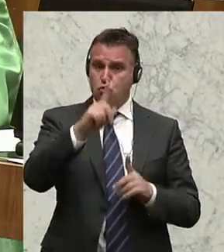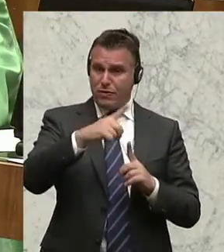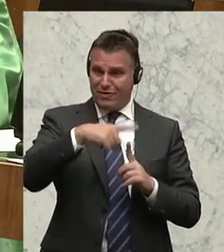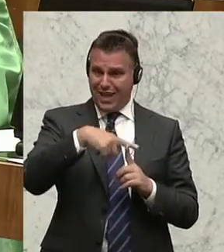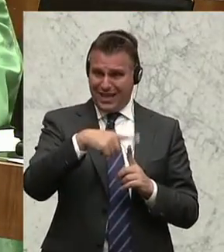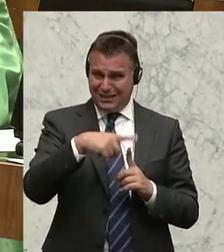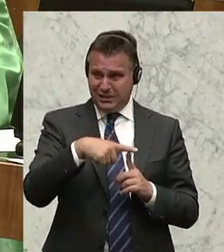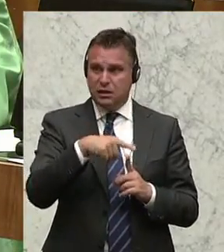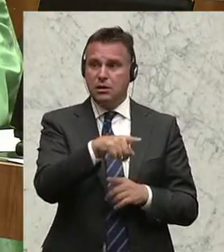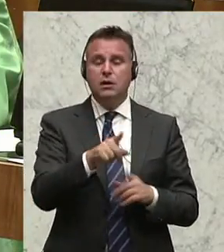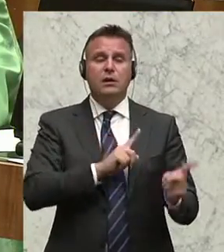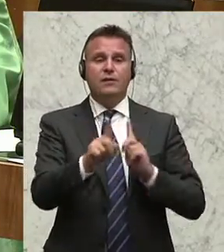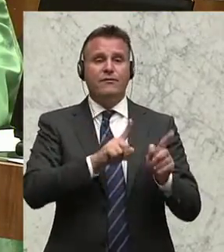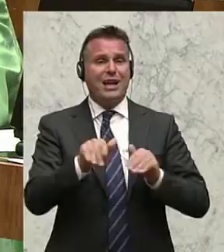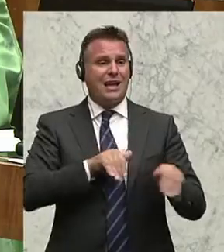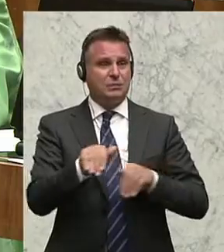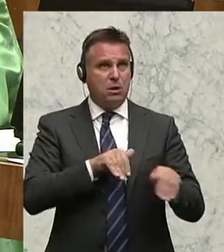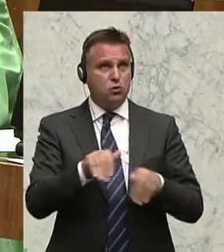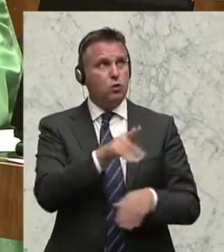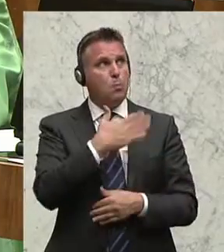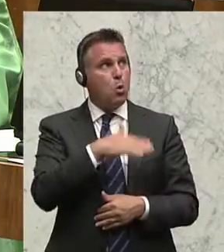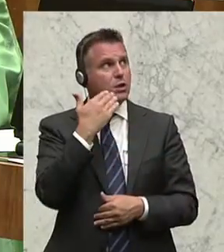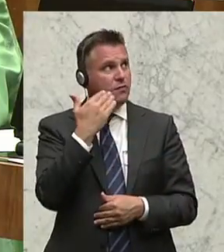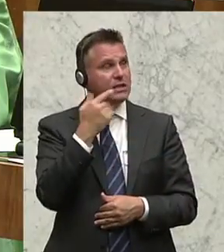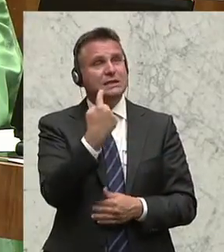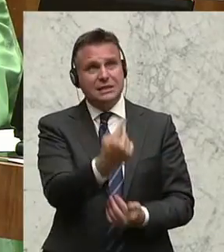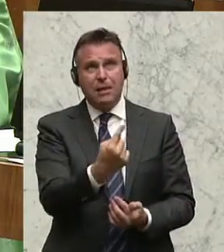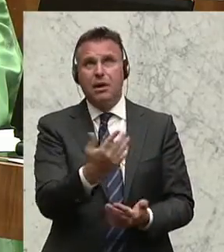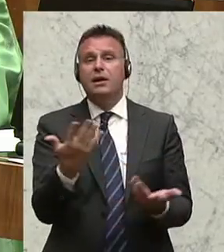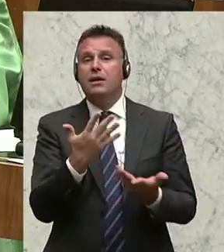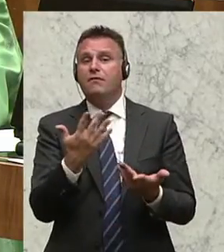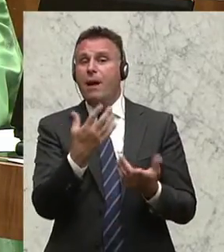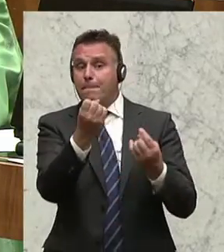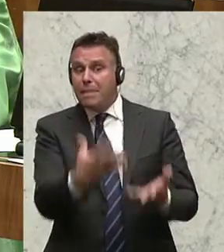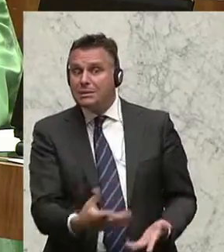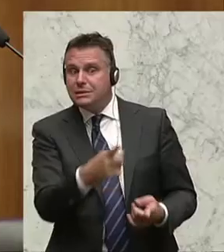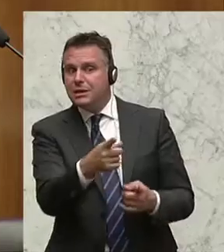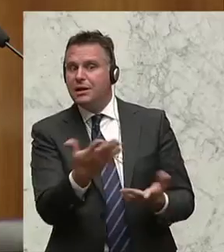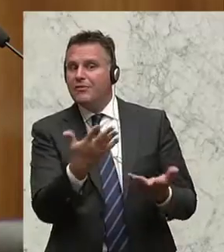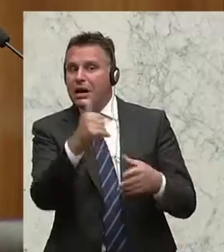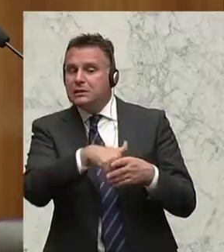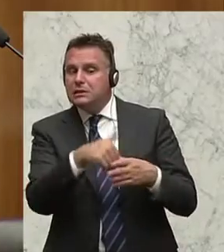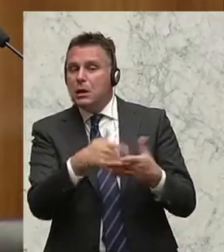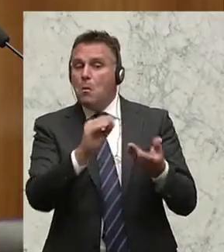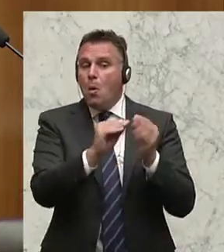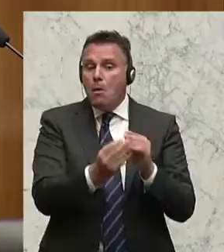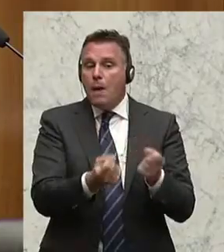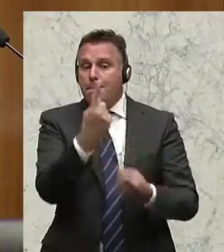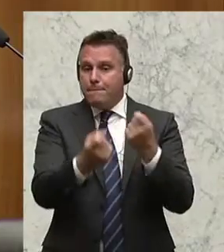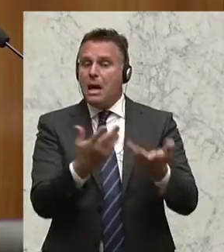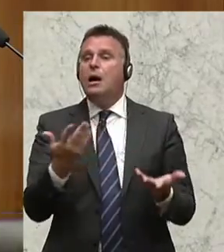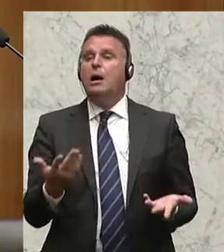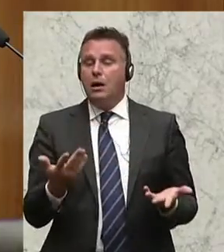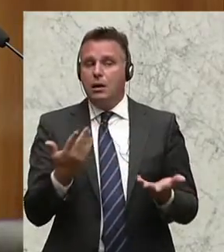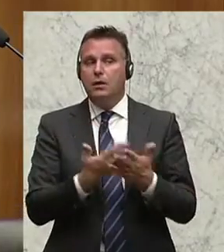möchte das Verkehrsministerium schon wissen, wie oft unter Umständen was geschieht, was genau geschieht, was die Probleme sind.